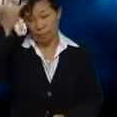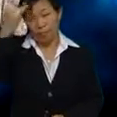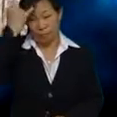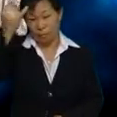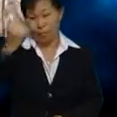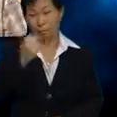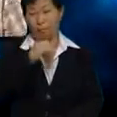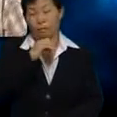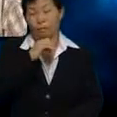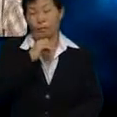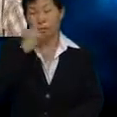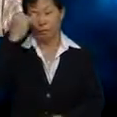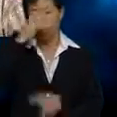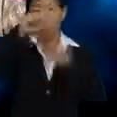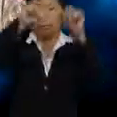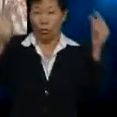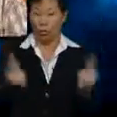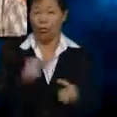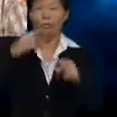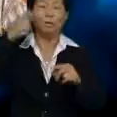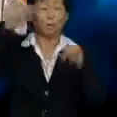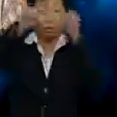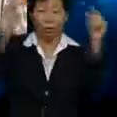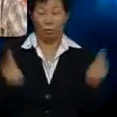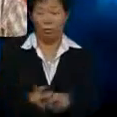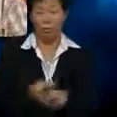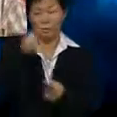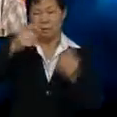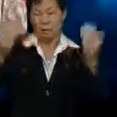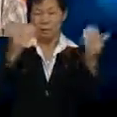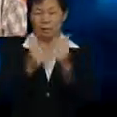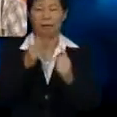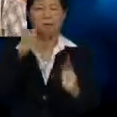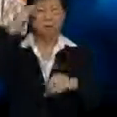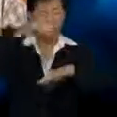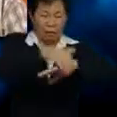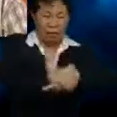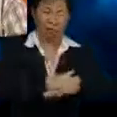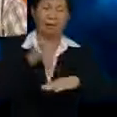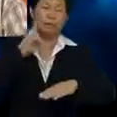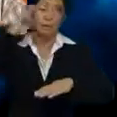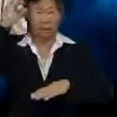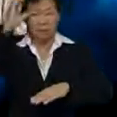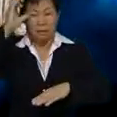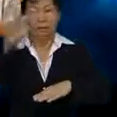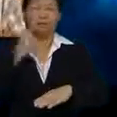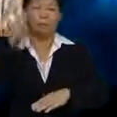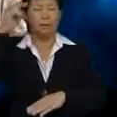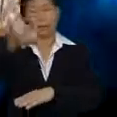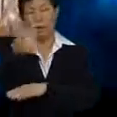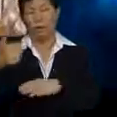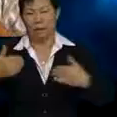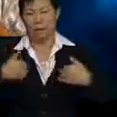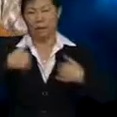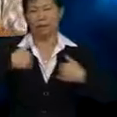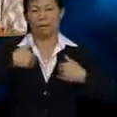umur remaja yang global. Maknanya, ia mesti dibandingkan dengan remaja Inggeris, remaja Cina, remaja-remaja lain yang ada di